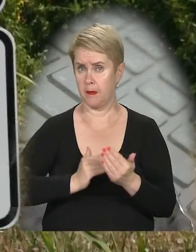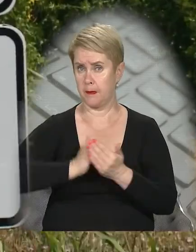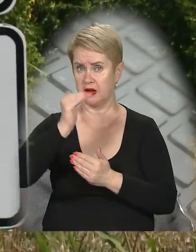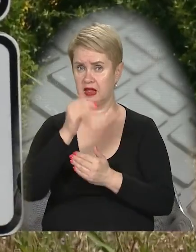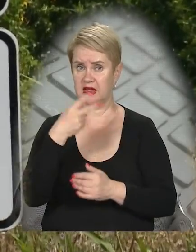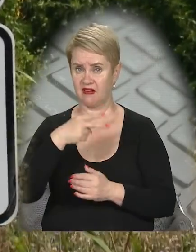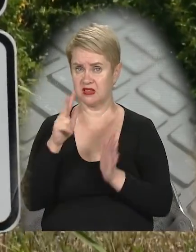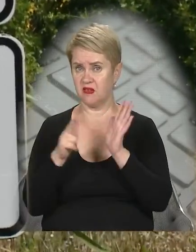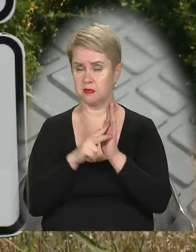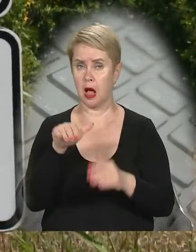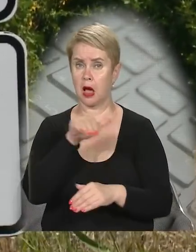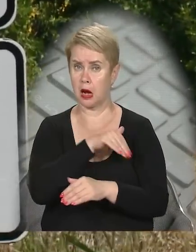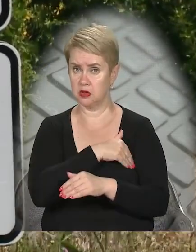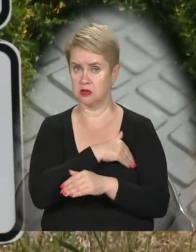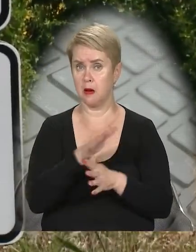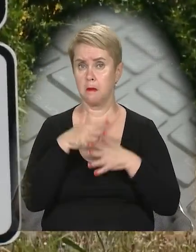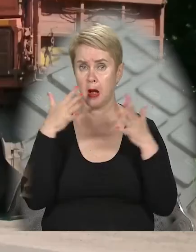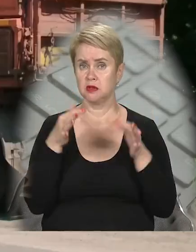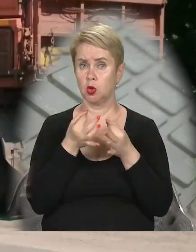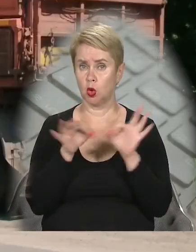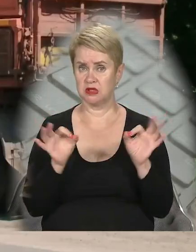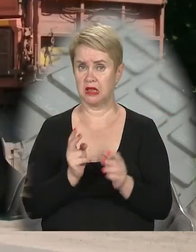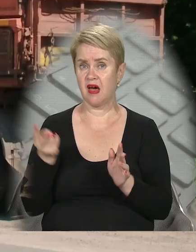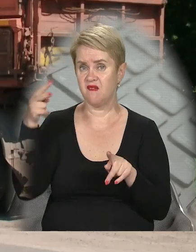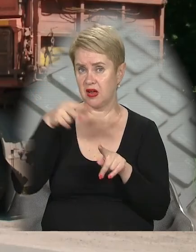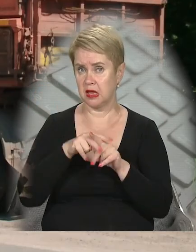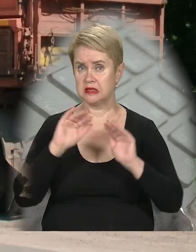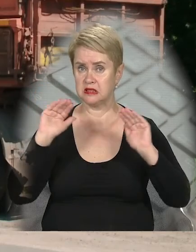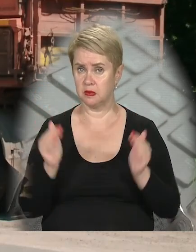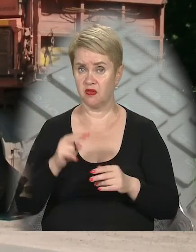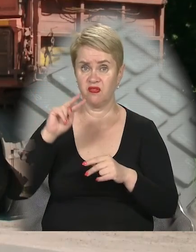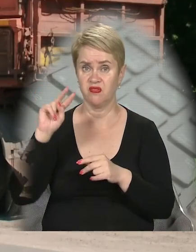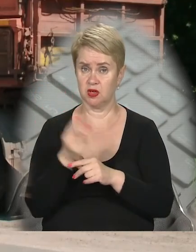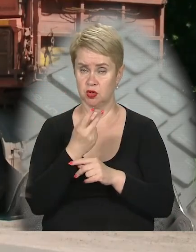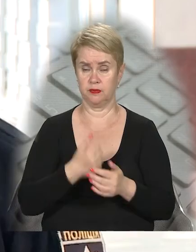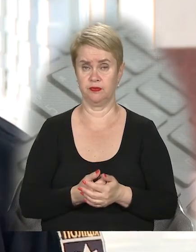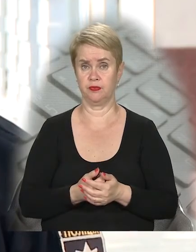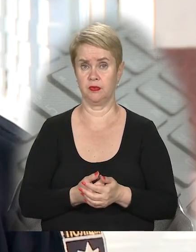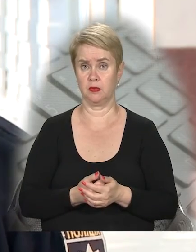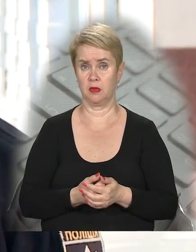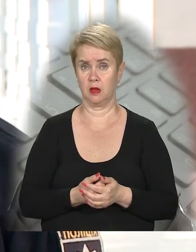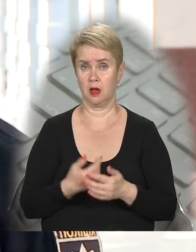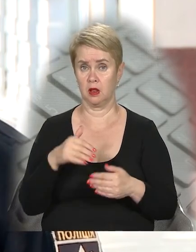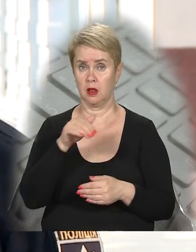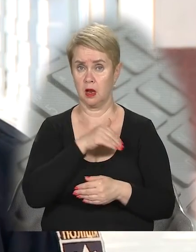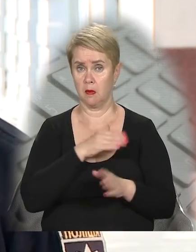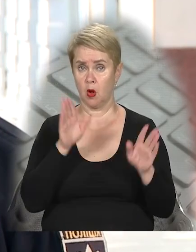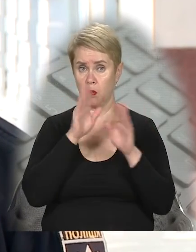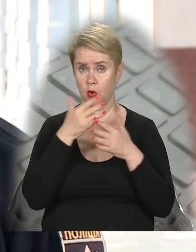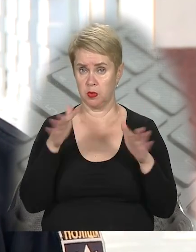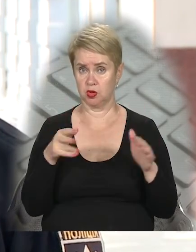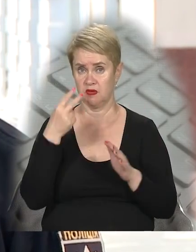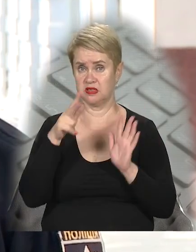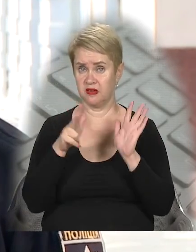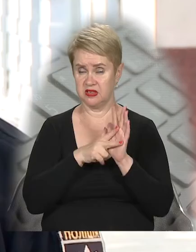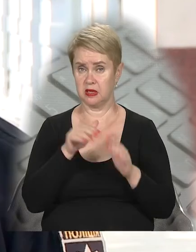вище 28 градусів, максимально дозволене навантаження зменшується вдвічі. При температури повітря більше, ніж